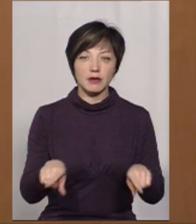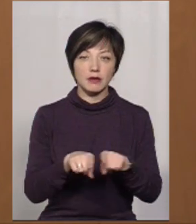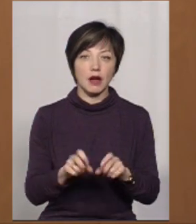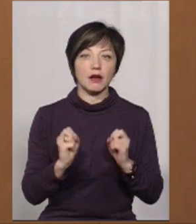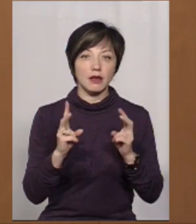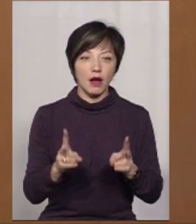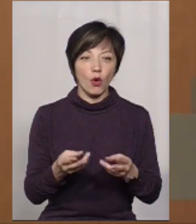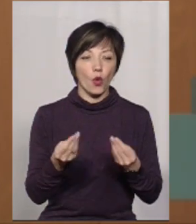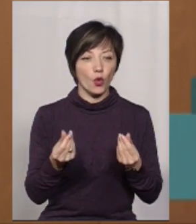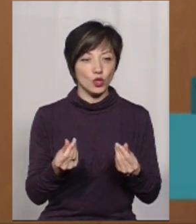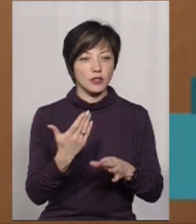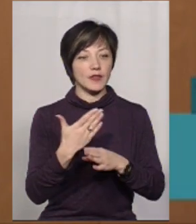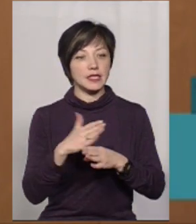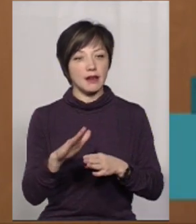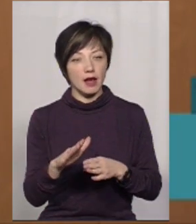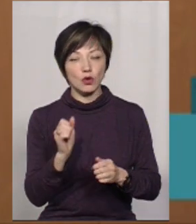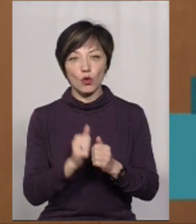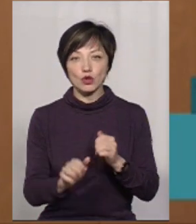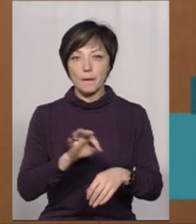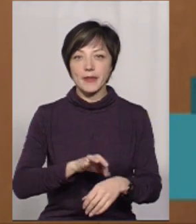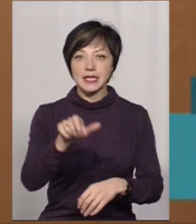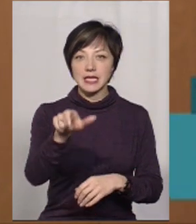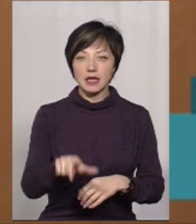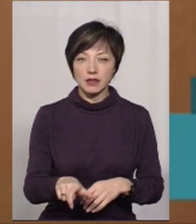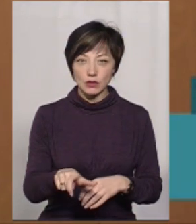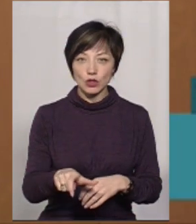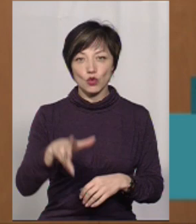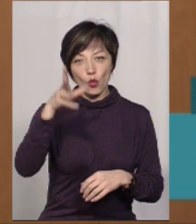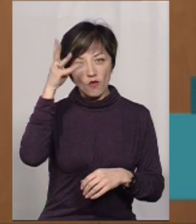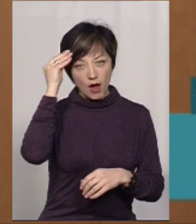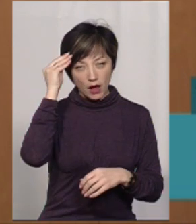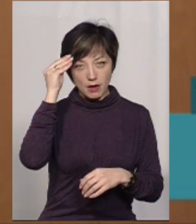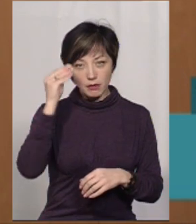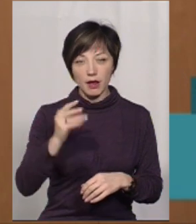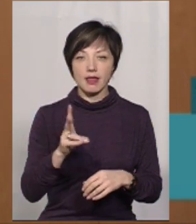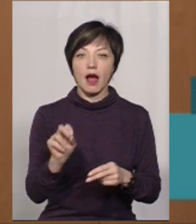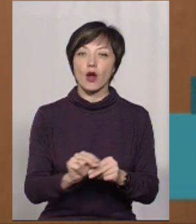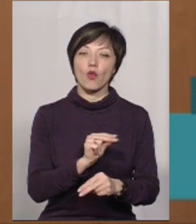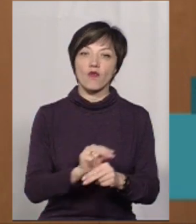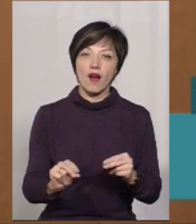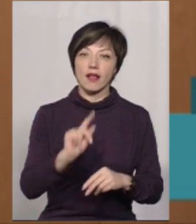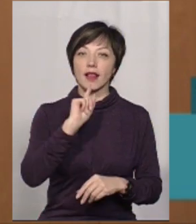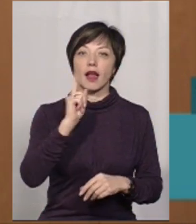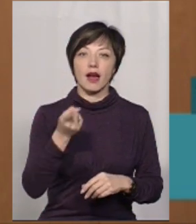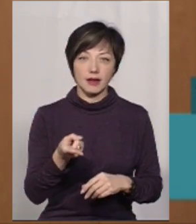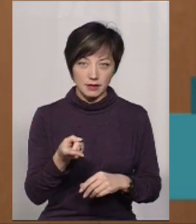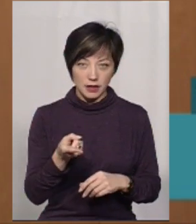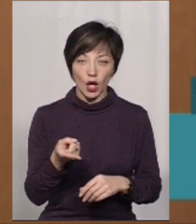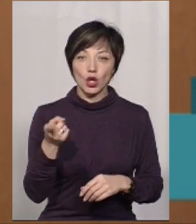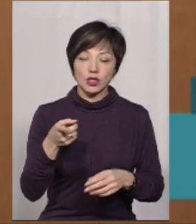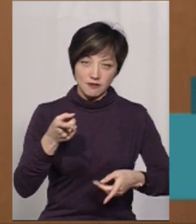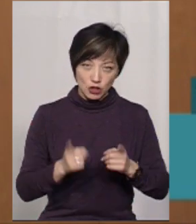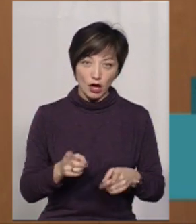коштів виділяється для кожного пацієнту з урахуванням на лікування на рік, то,